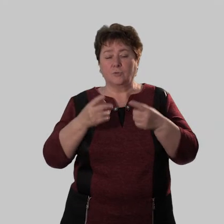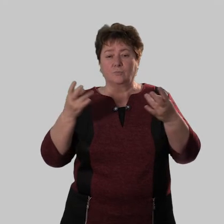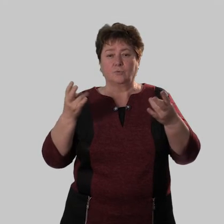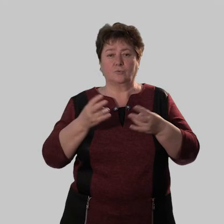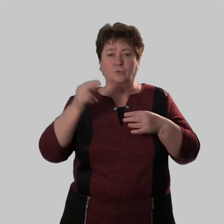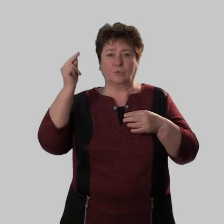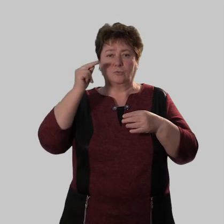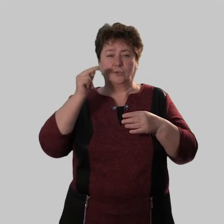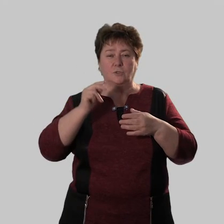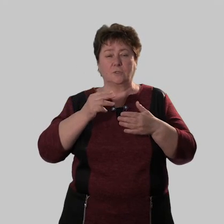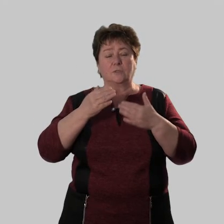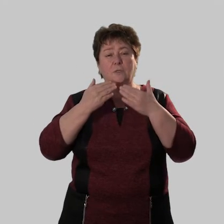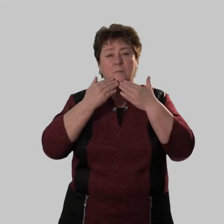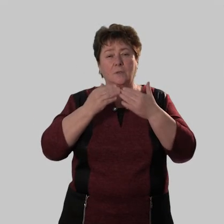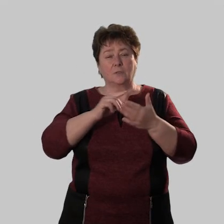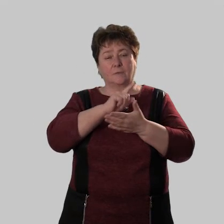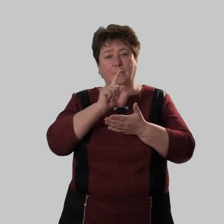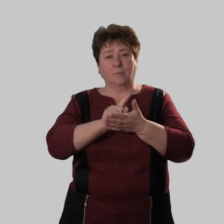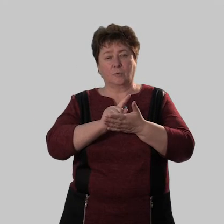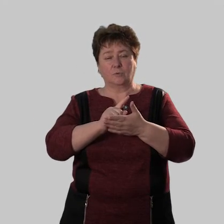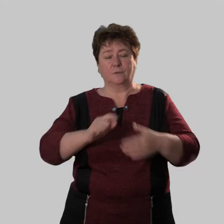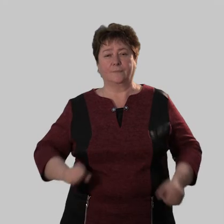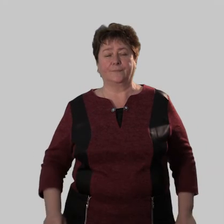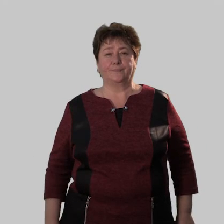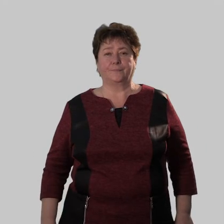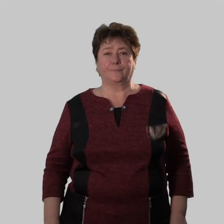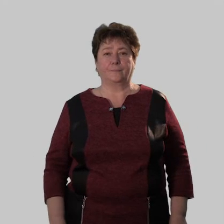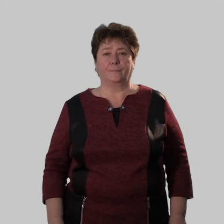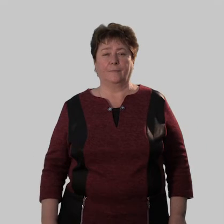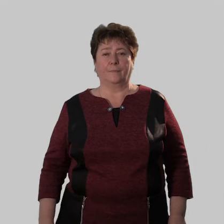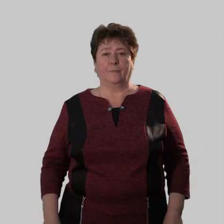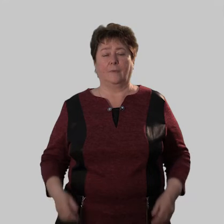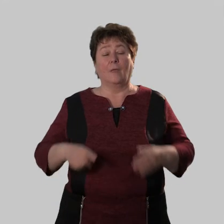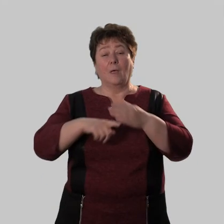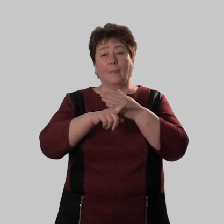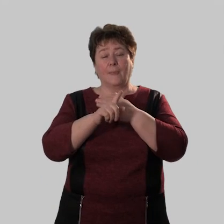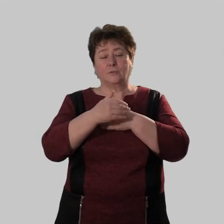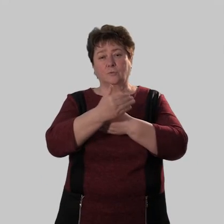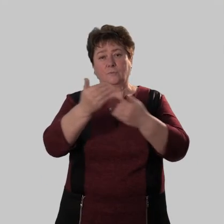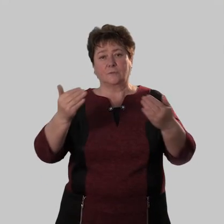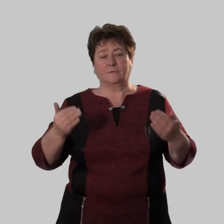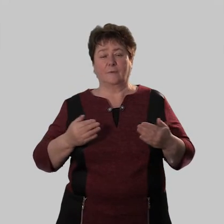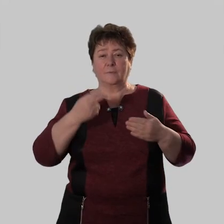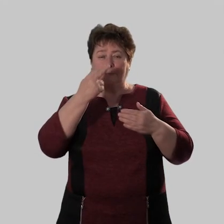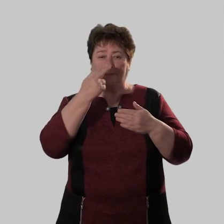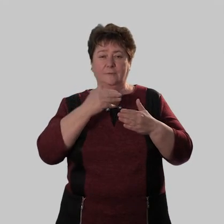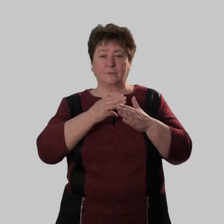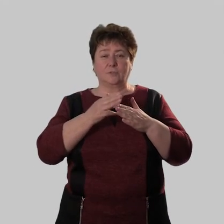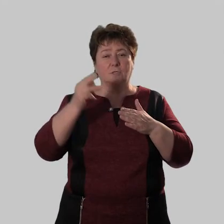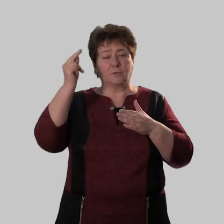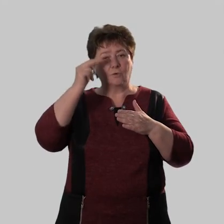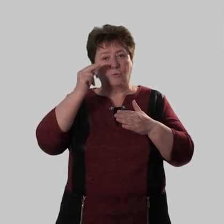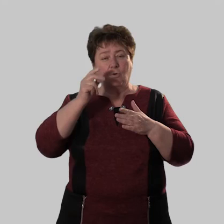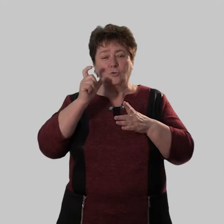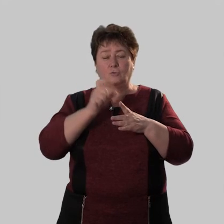почему нужно учиться задавать вопросы и начнем мы с вами с традиционной